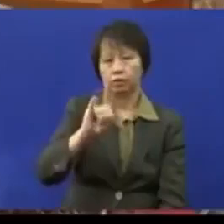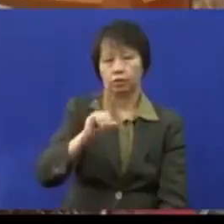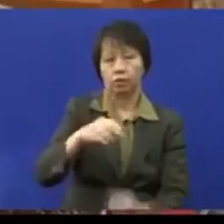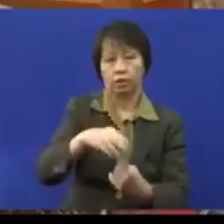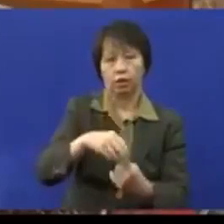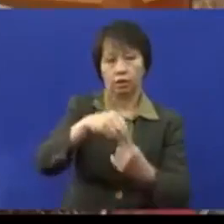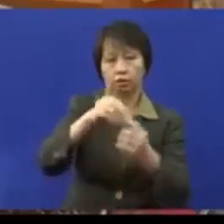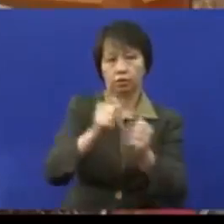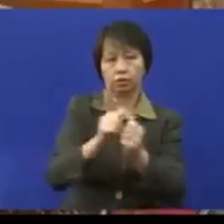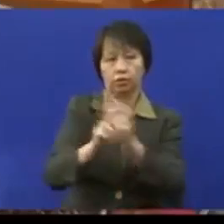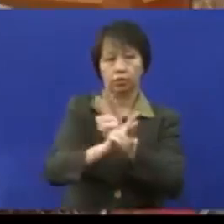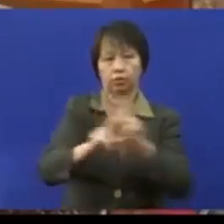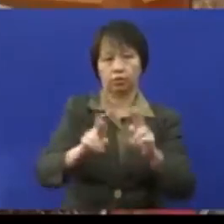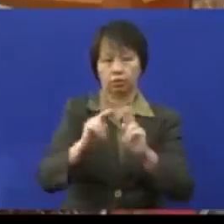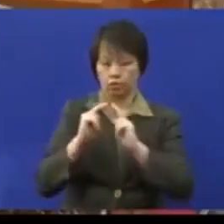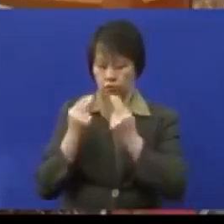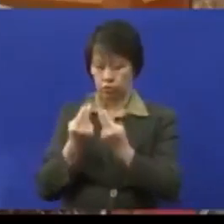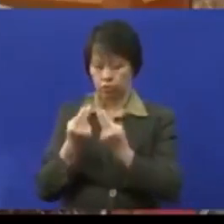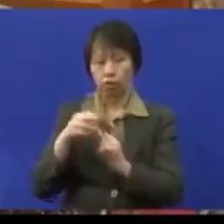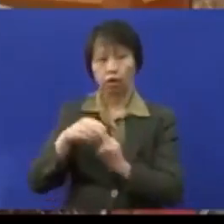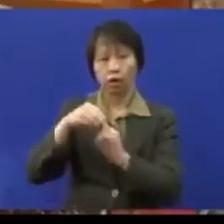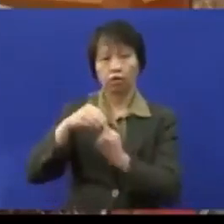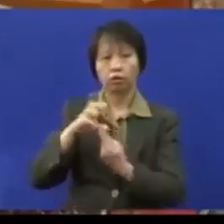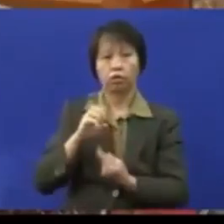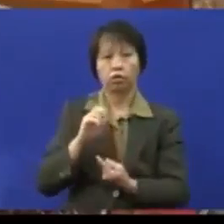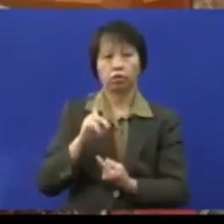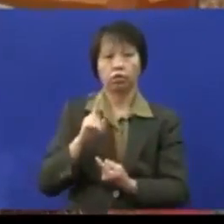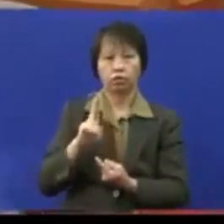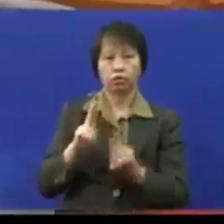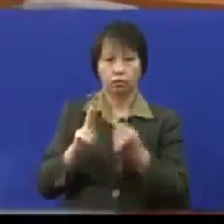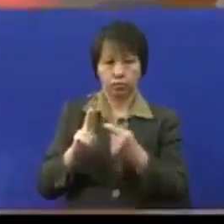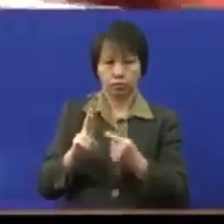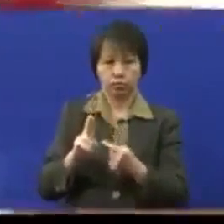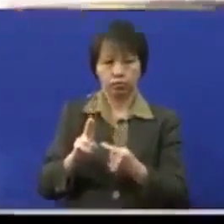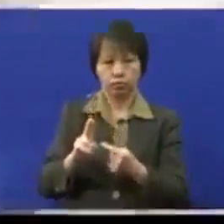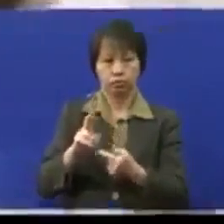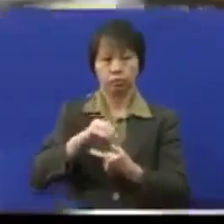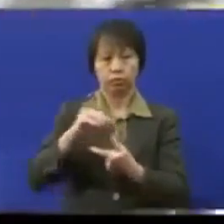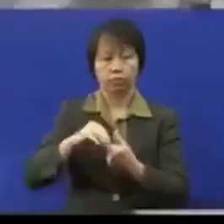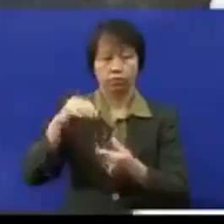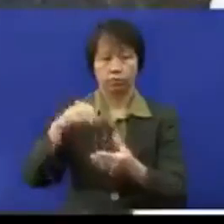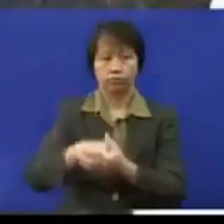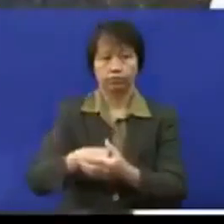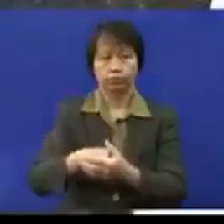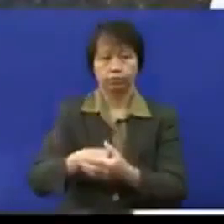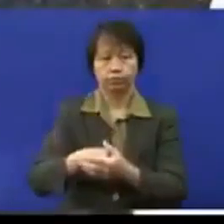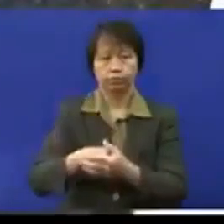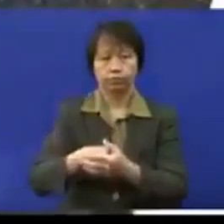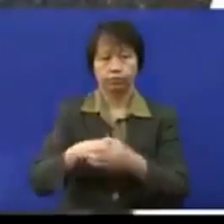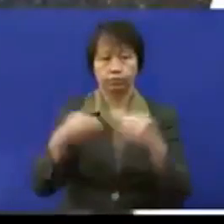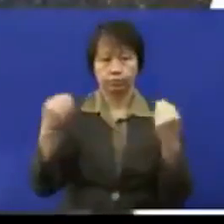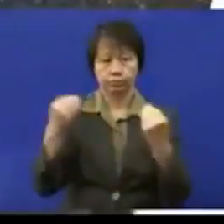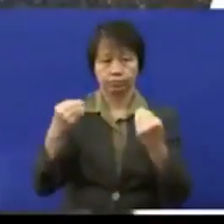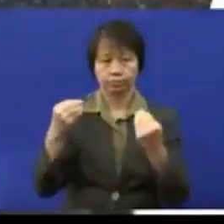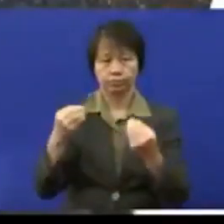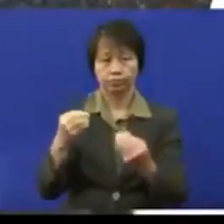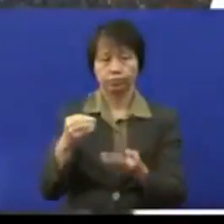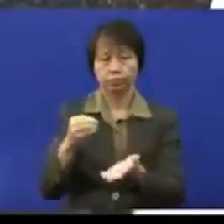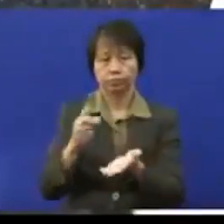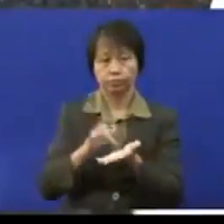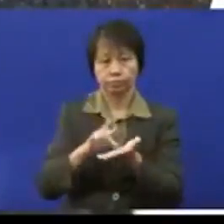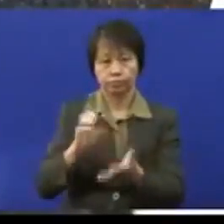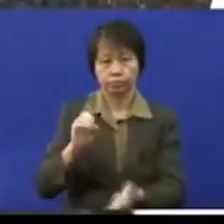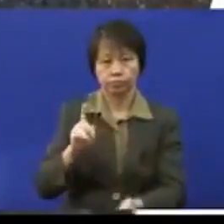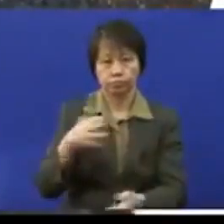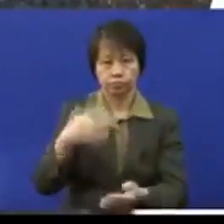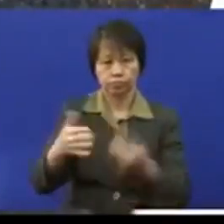menyediakan unit khas sama ada yang dalam konteks institusi ataupun dalam konteks majlis permukaan OKU yang saya rasa